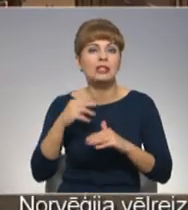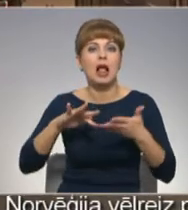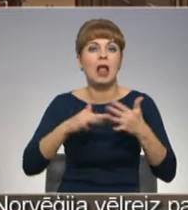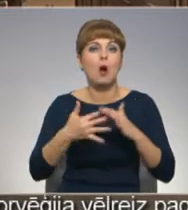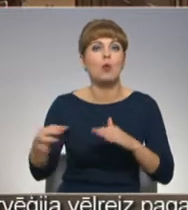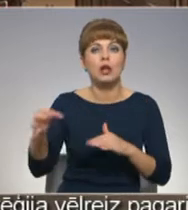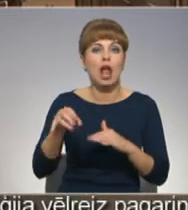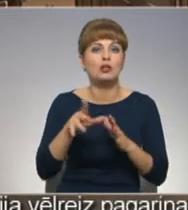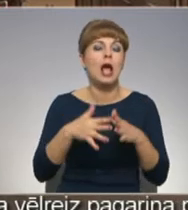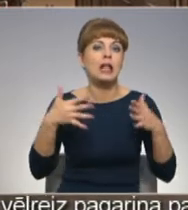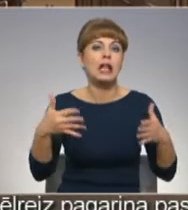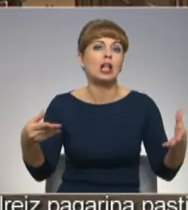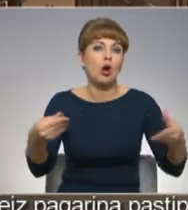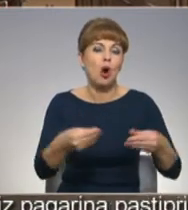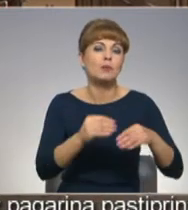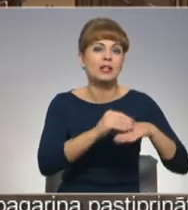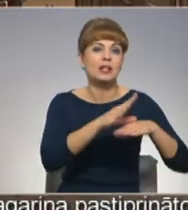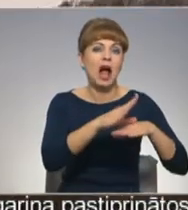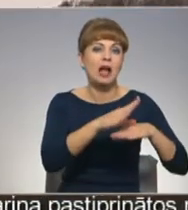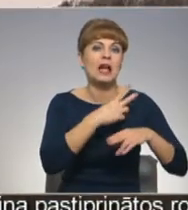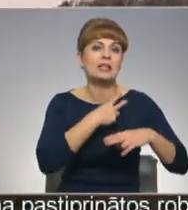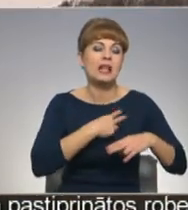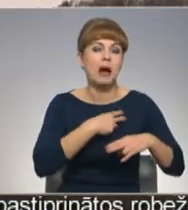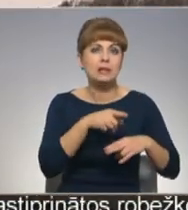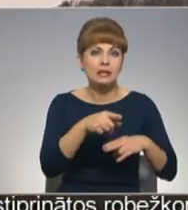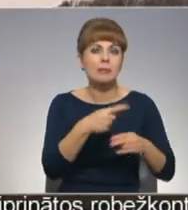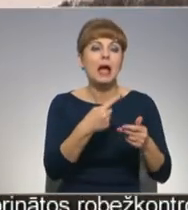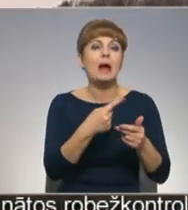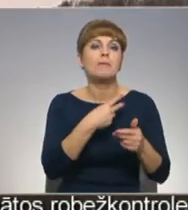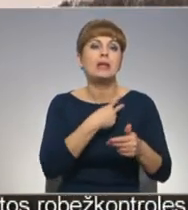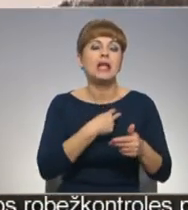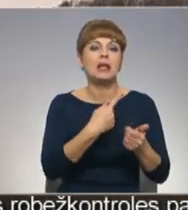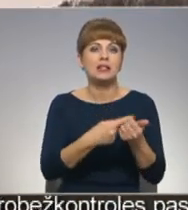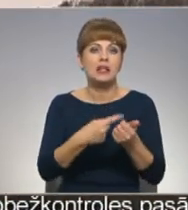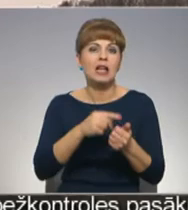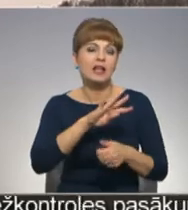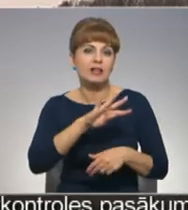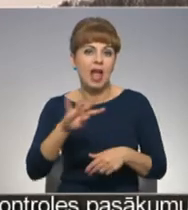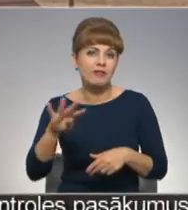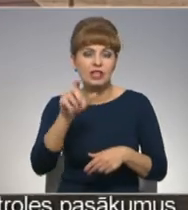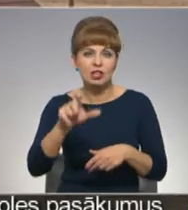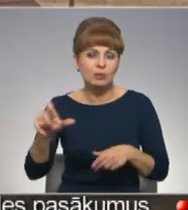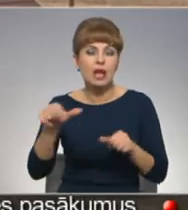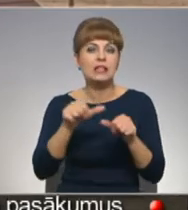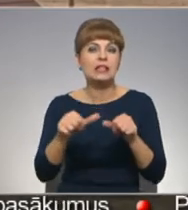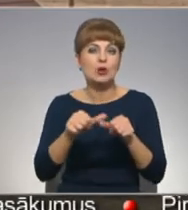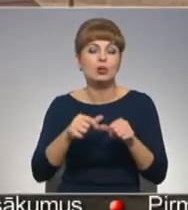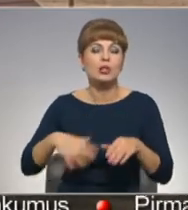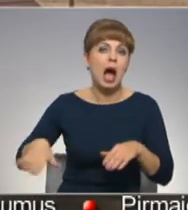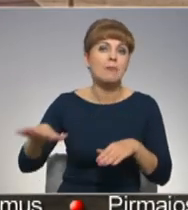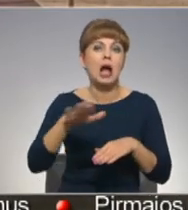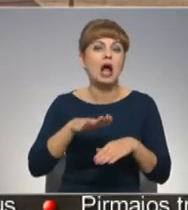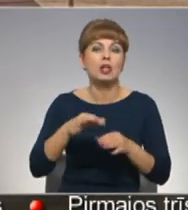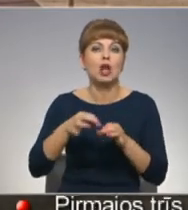šobrīd ir lielākā kooperatīvā krājais davu sabiedrība. Biedru skaidrs tajā jau ap 900, kas ir gan siguldas, gan apkārtējo